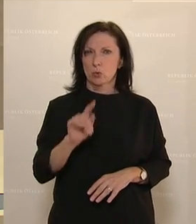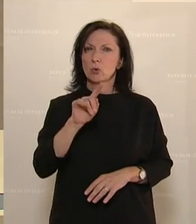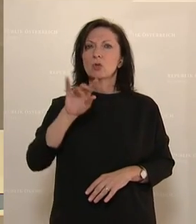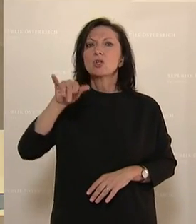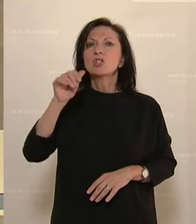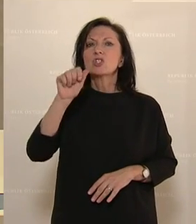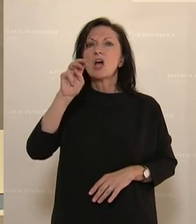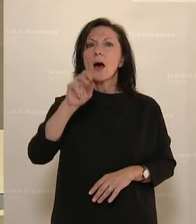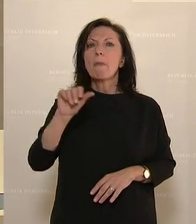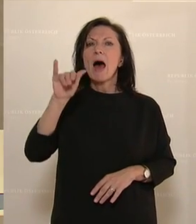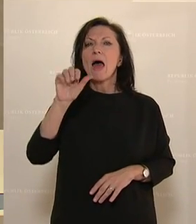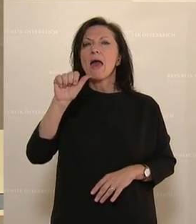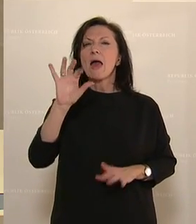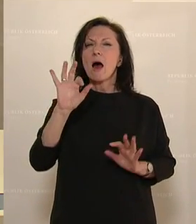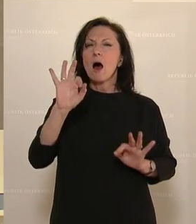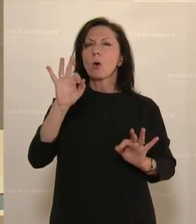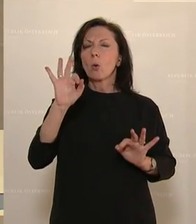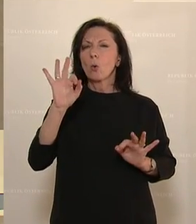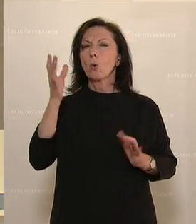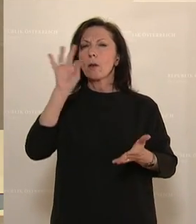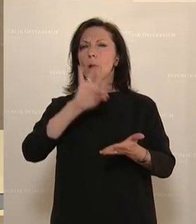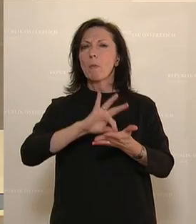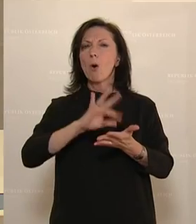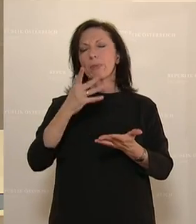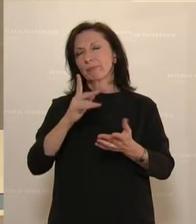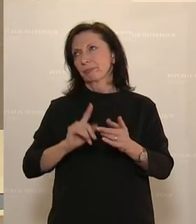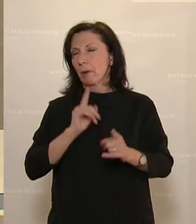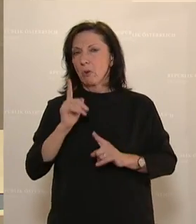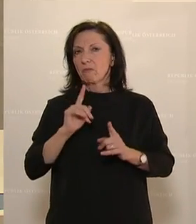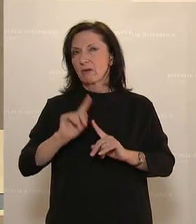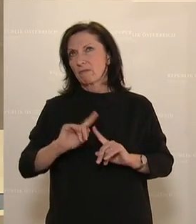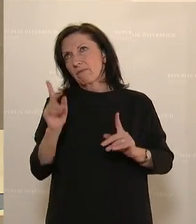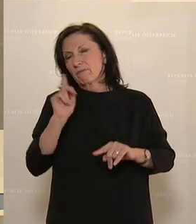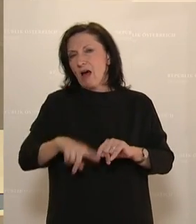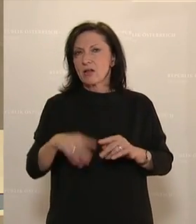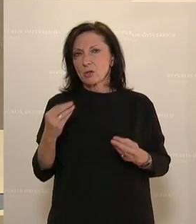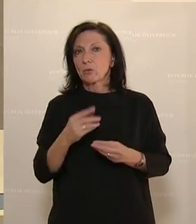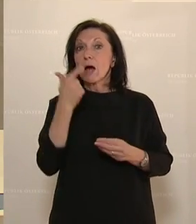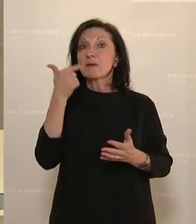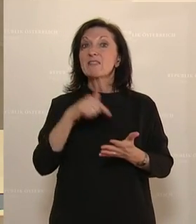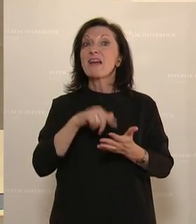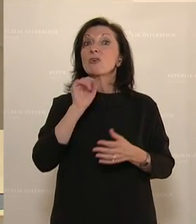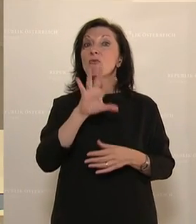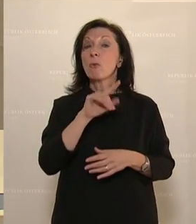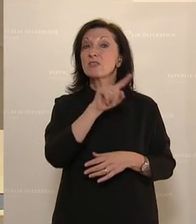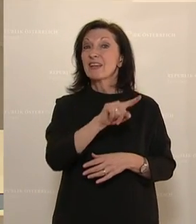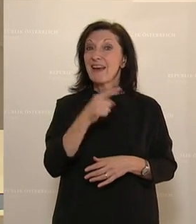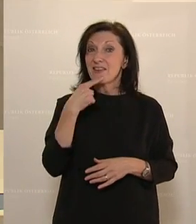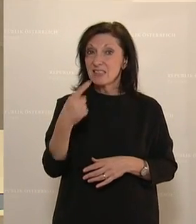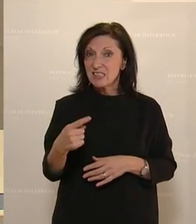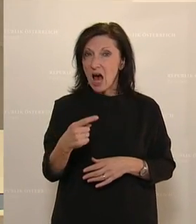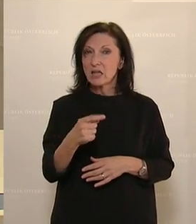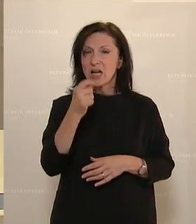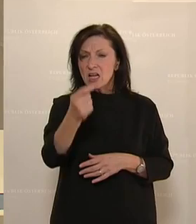aber auch lichte Momente, wenn auch oft die Motive die falschen waren. Und er hat 2015 die Praxis der Genitalverstümmelung